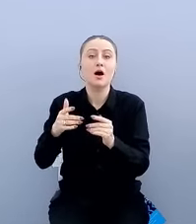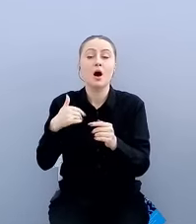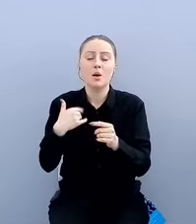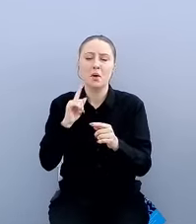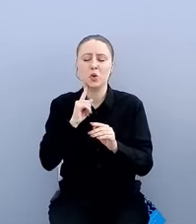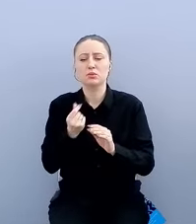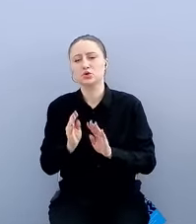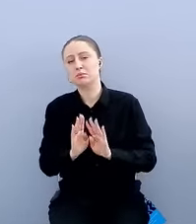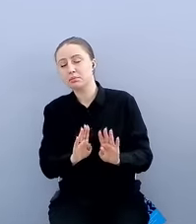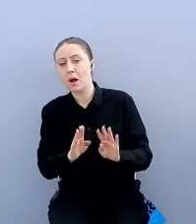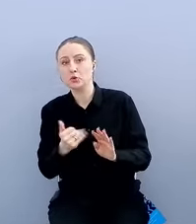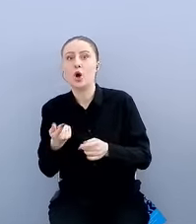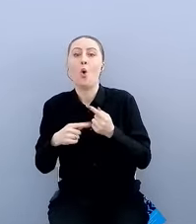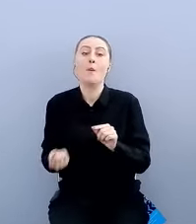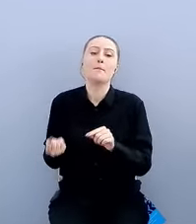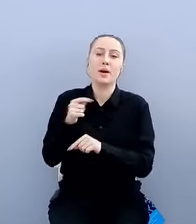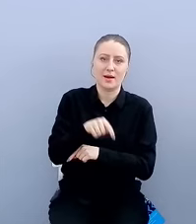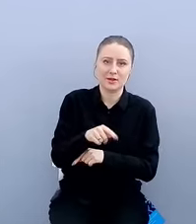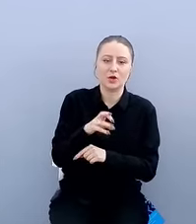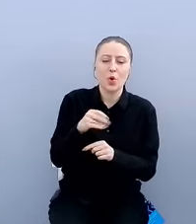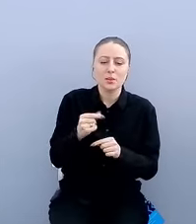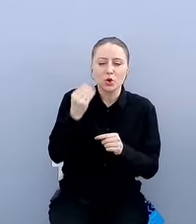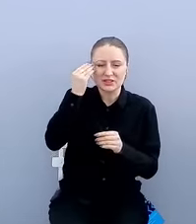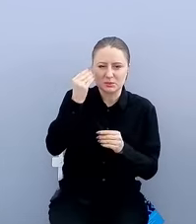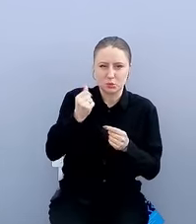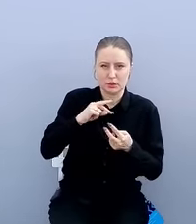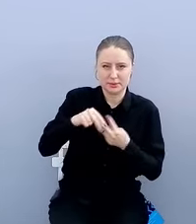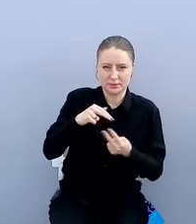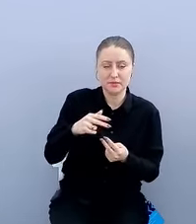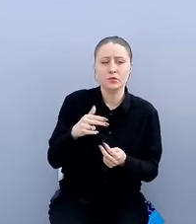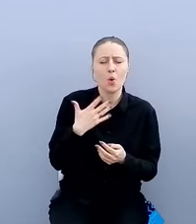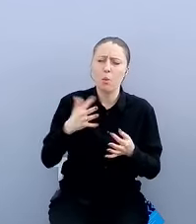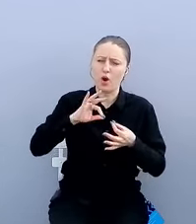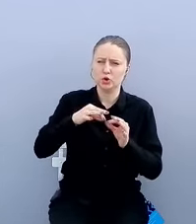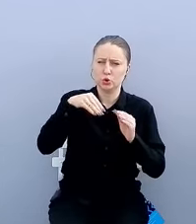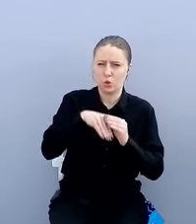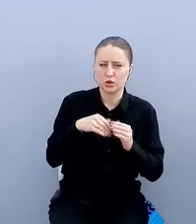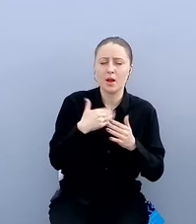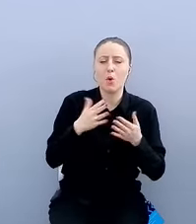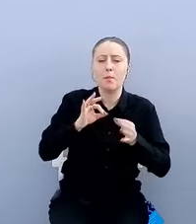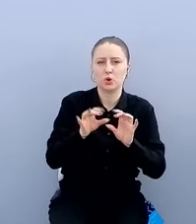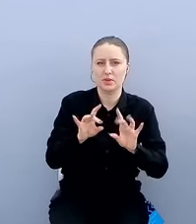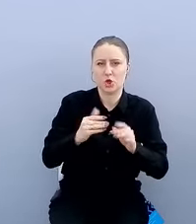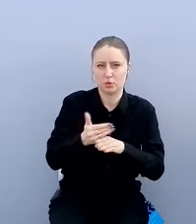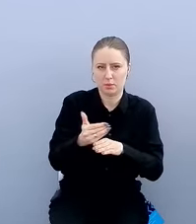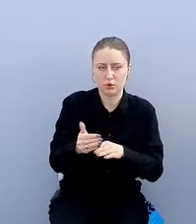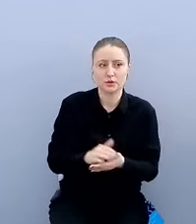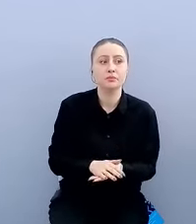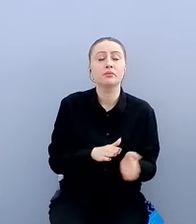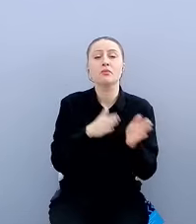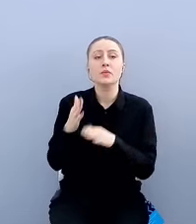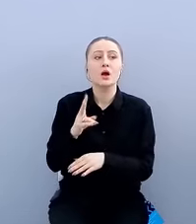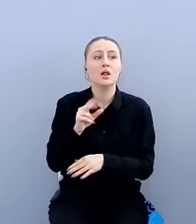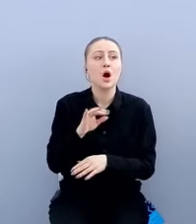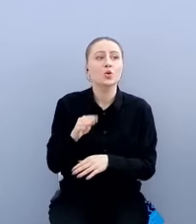в другом виде. Но там гораздо сложнее. Я расскажу потом про систему. Клаудфлэр в основе лежат